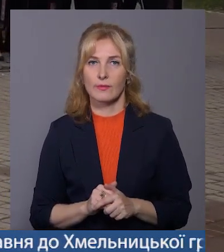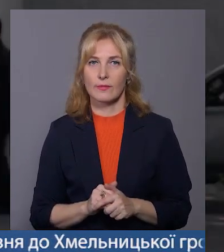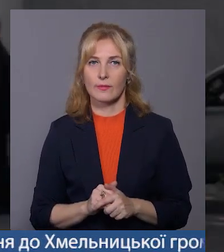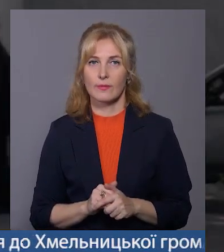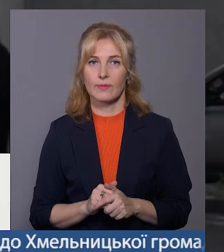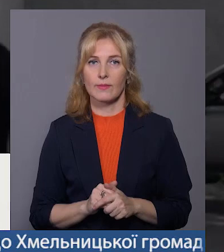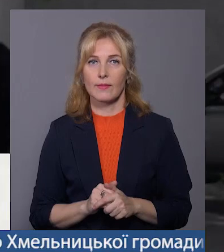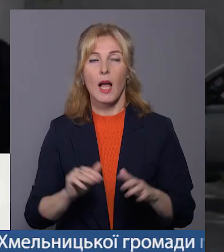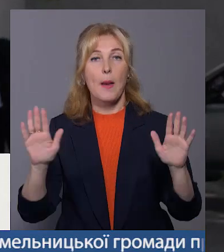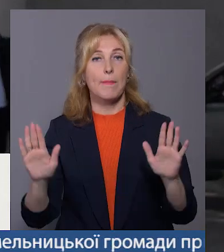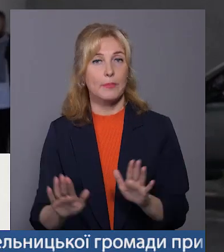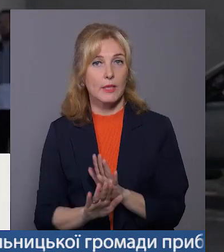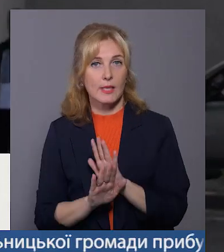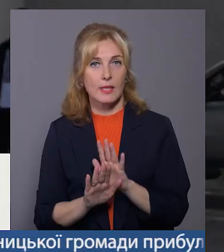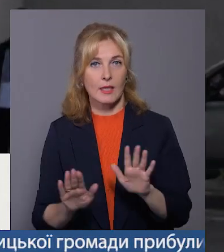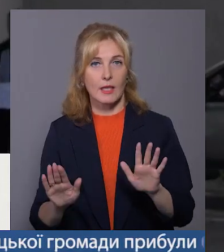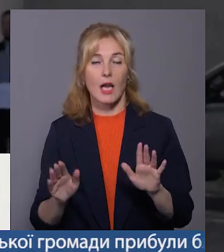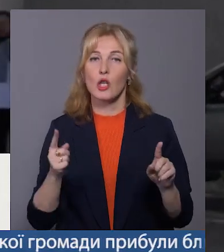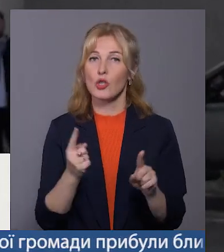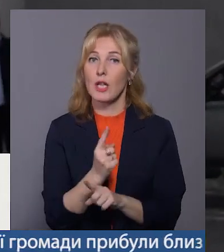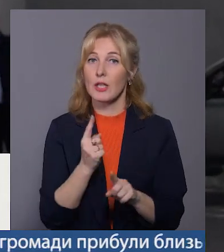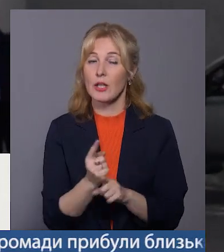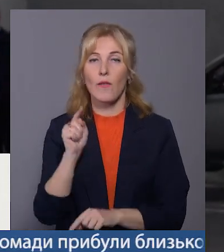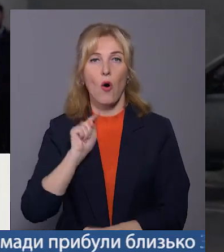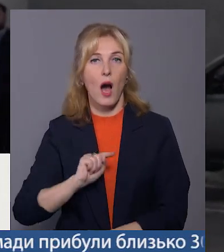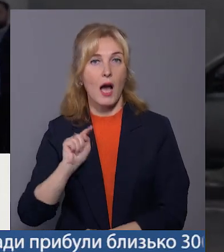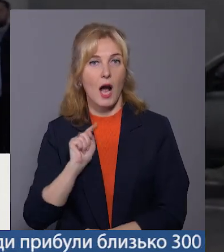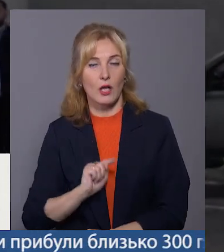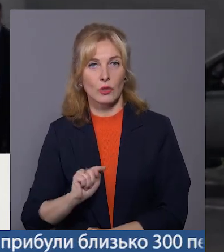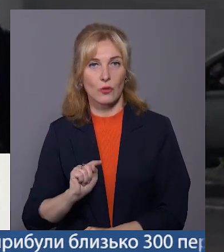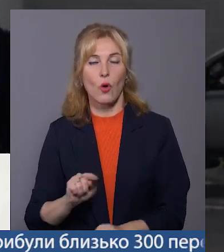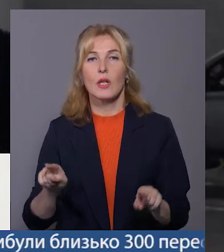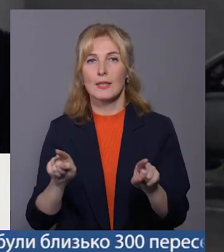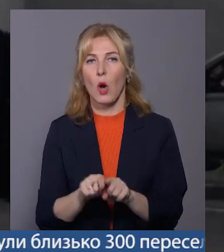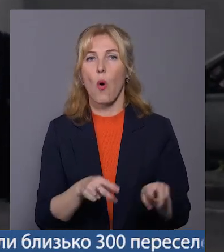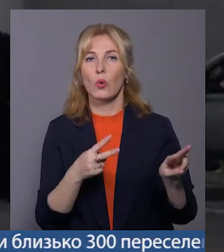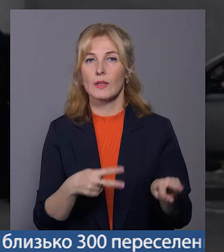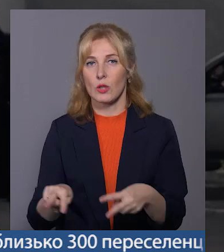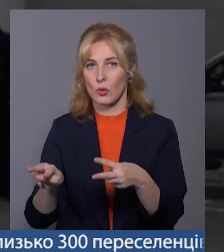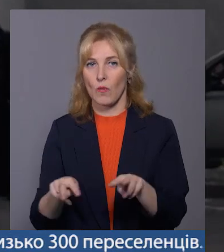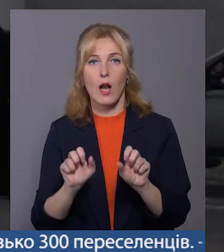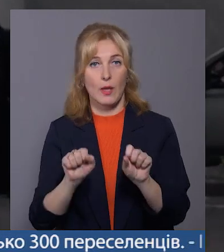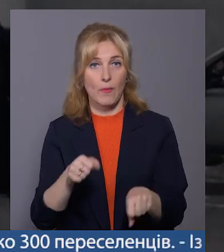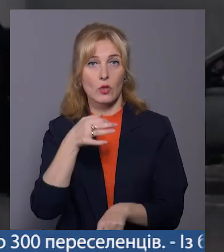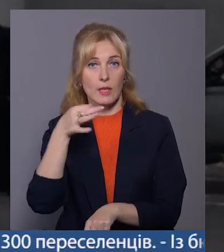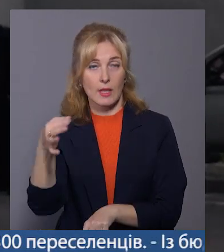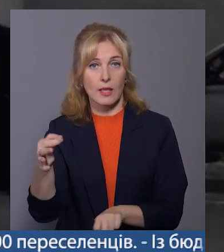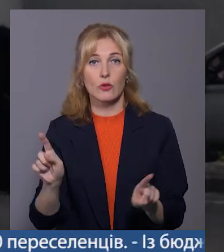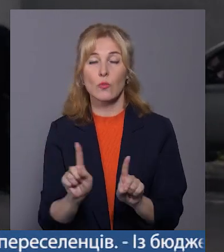Зокрема, пісні жартівливого характеру, такого танцювального, можна сказати, тому що